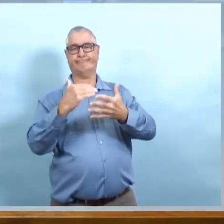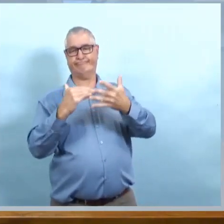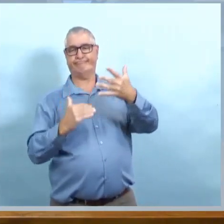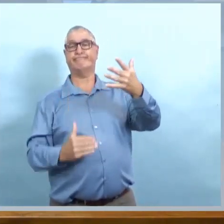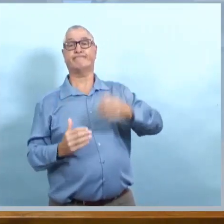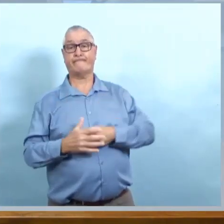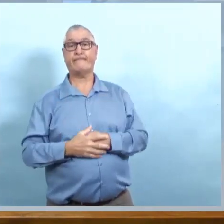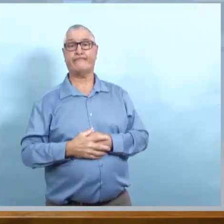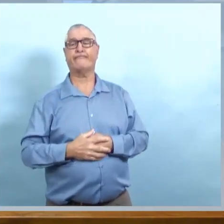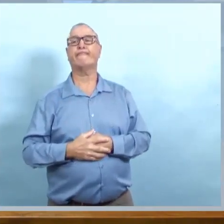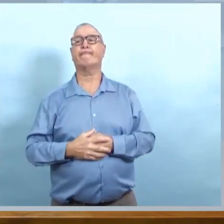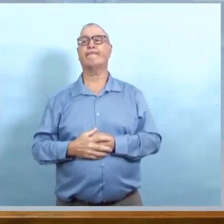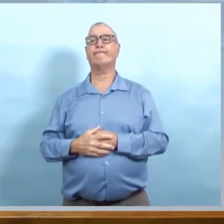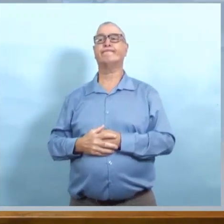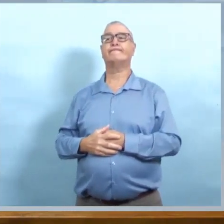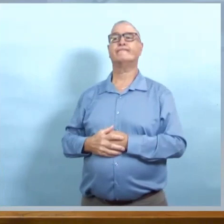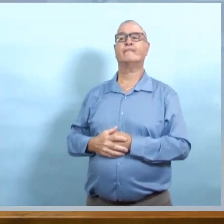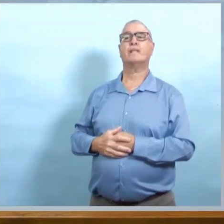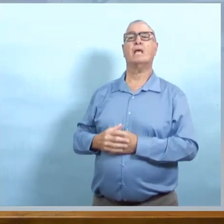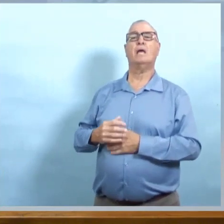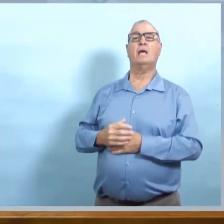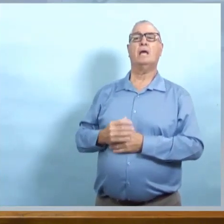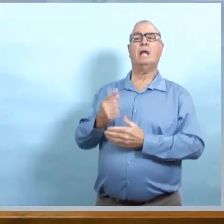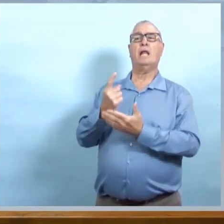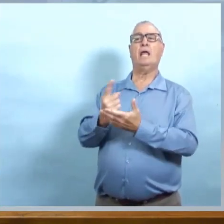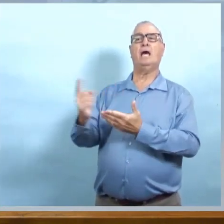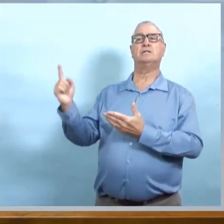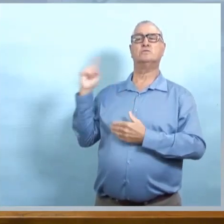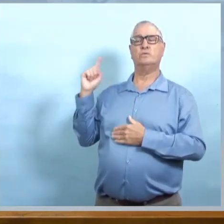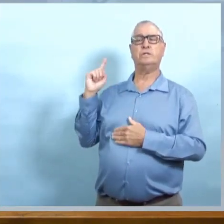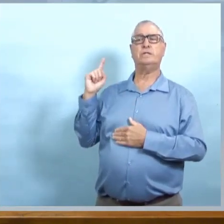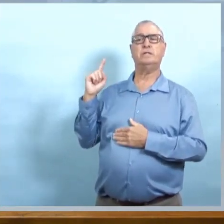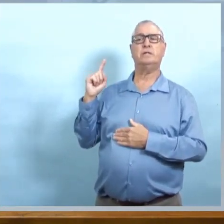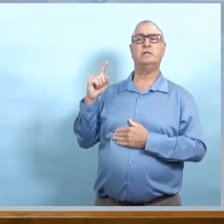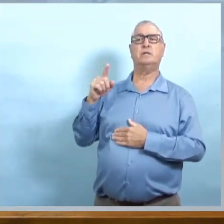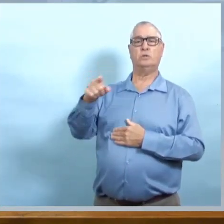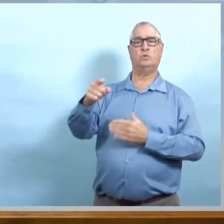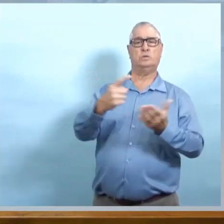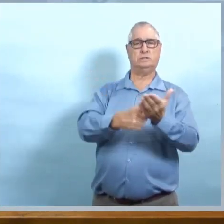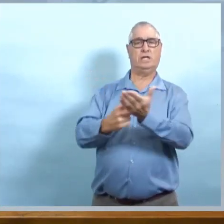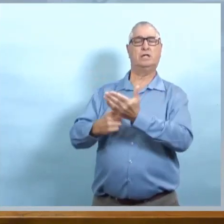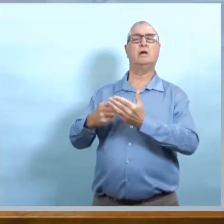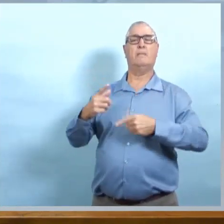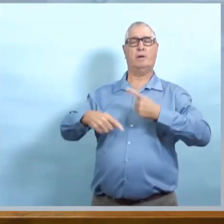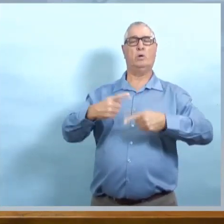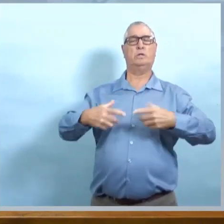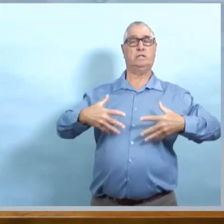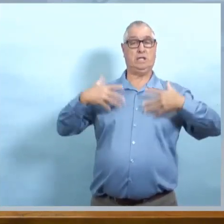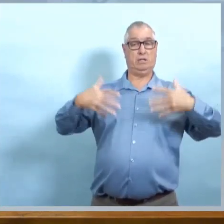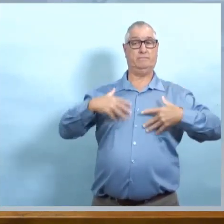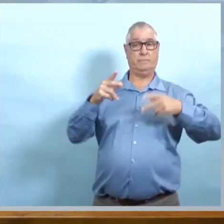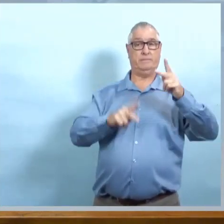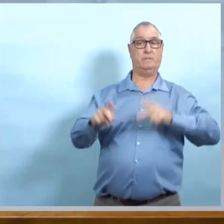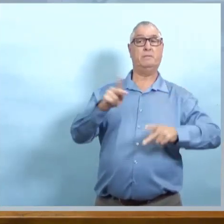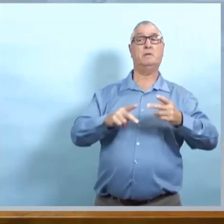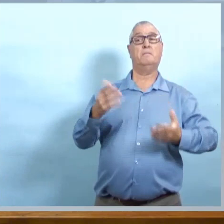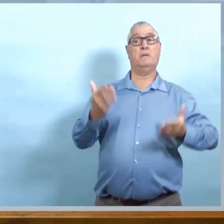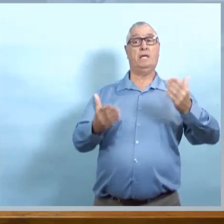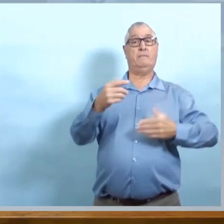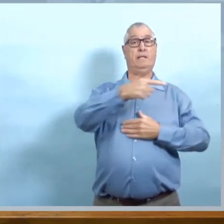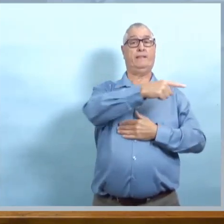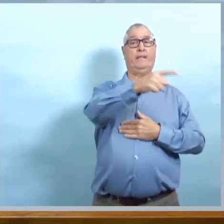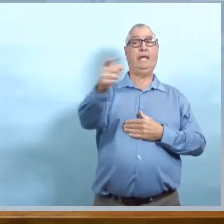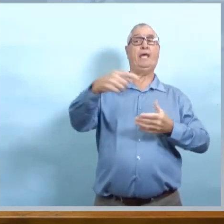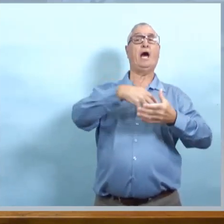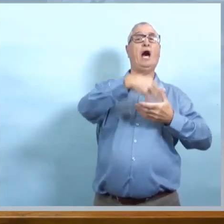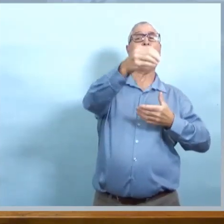communiquer avec les plus jeunes et comment transmettre le message. Nous allons vous amener les façons de le faire. Parlant des plus jeunes, Dr. Roussin, vous